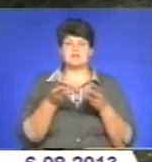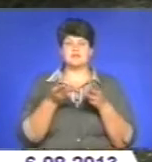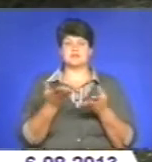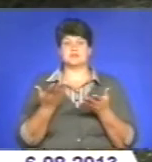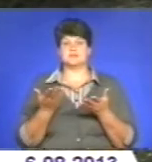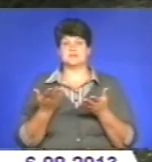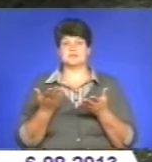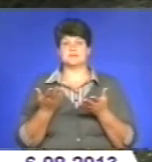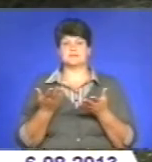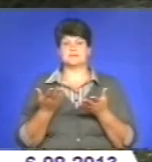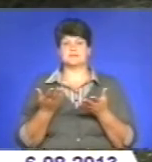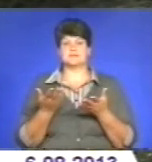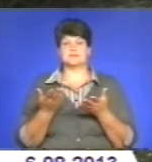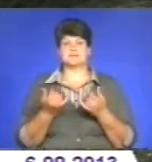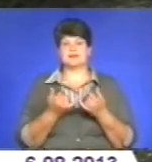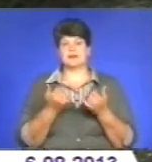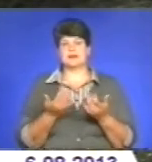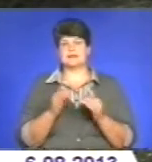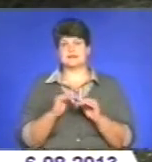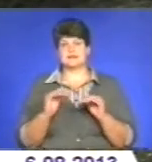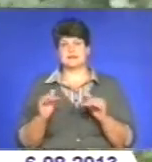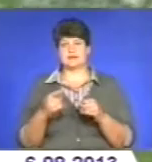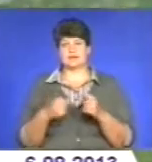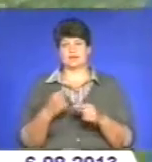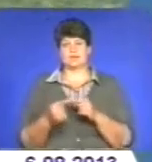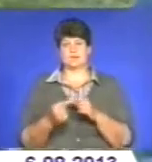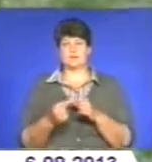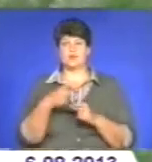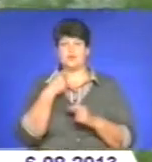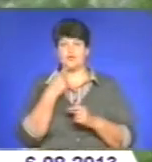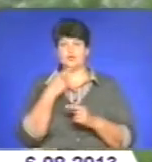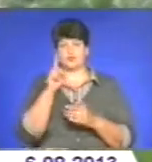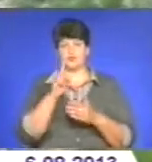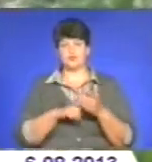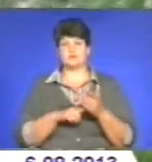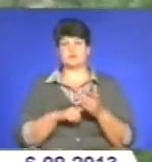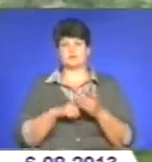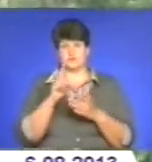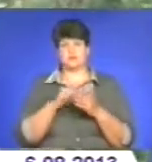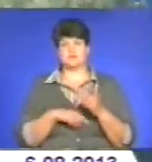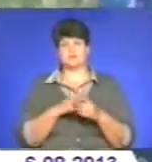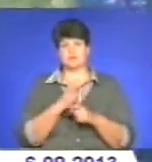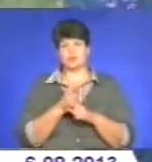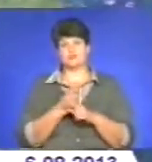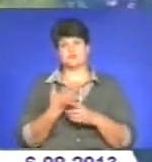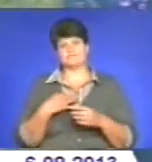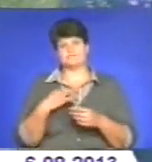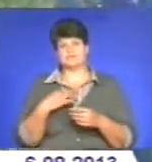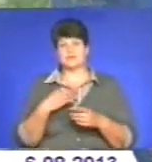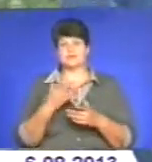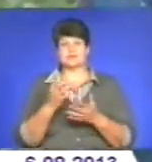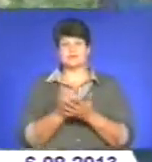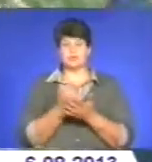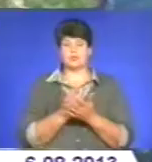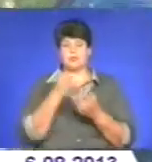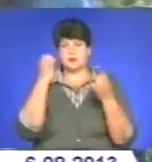виробів для дітей і онуків. Каже, що відала про заборону та знехтувала. І заробила бабуся